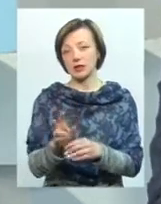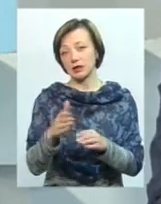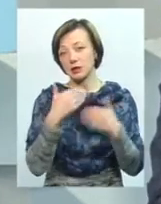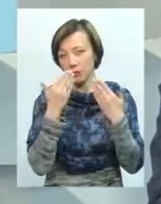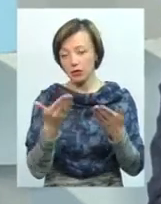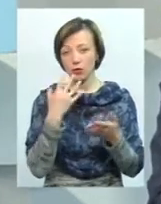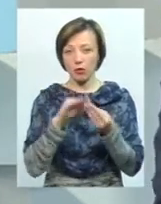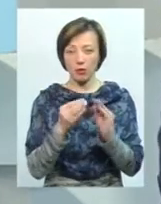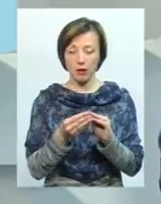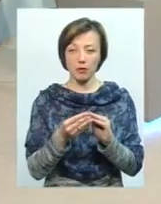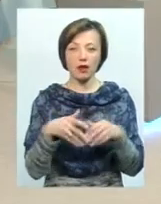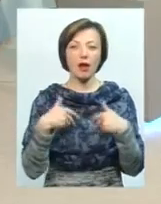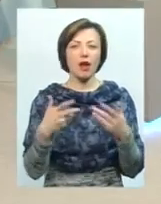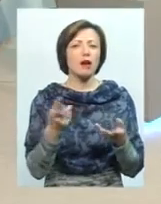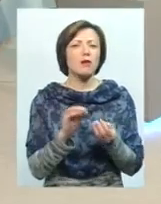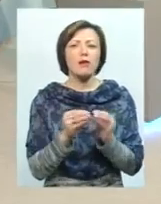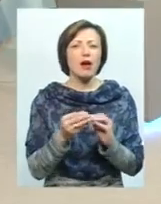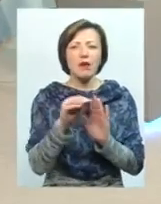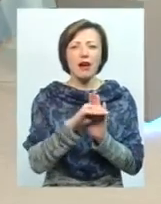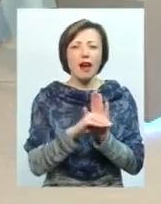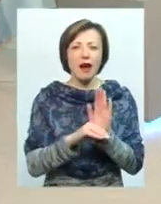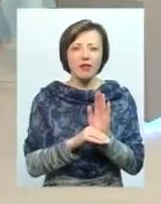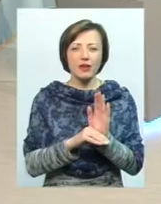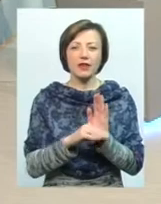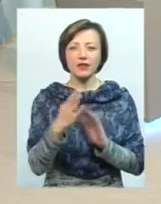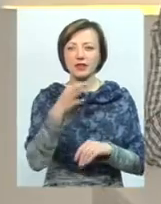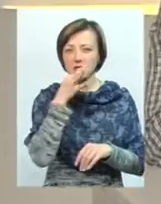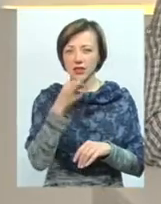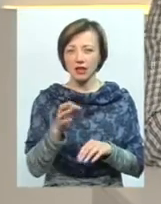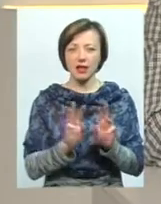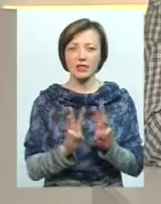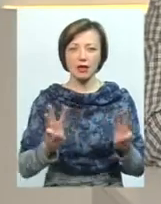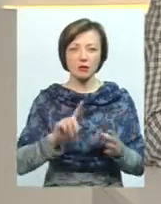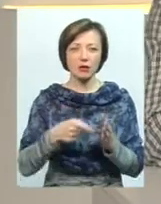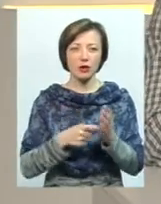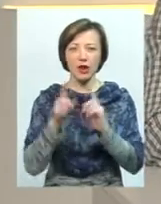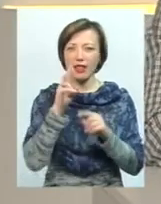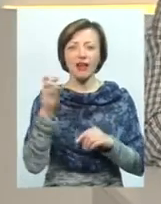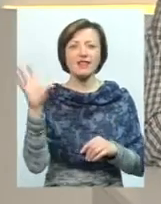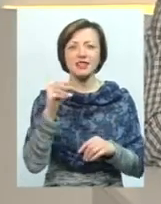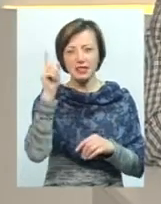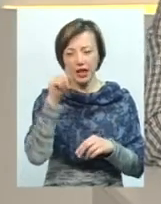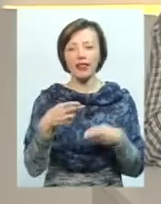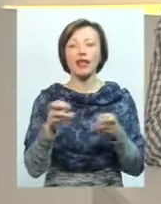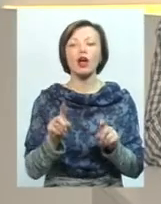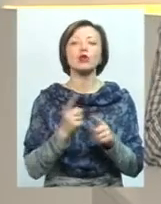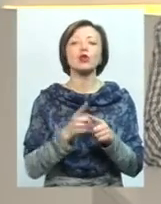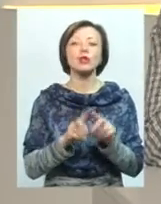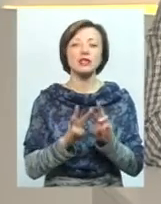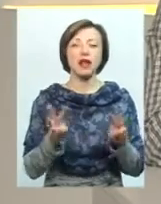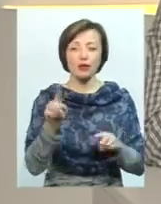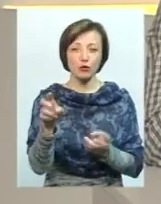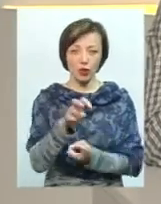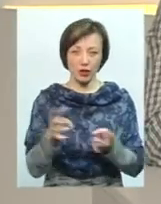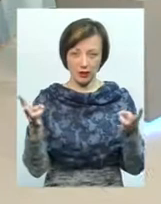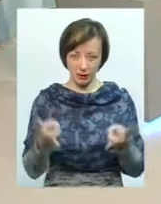проблемами навіть приходити. Та проблема в тому, що графіки, як ви вже сказали, на сайті міської ради, але ж не всі навіть знають, де той сайт і що потрібно там його